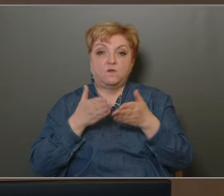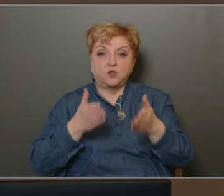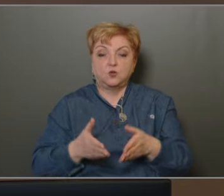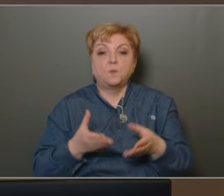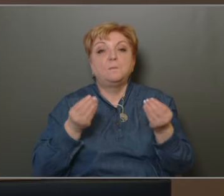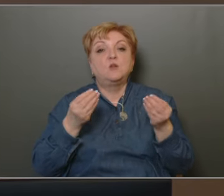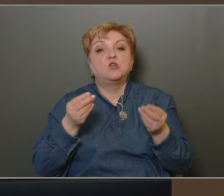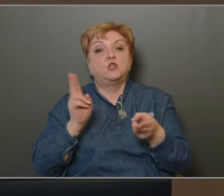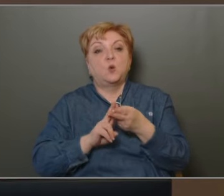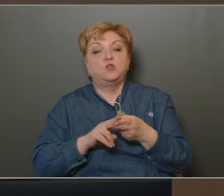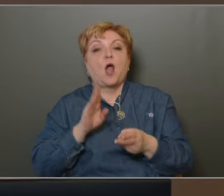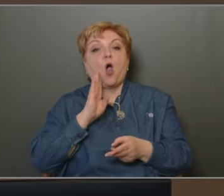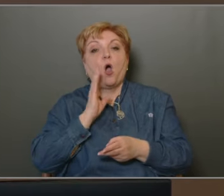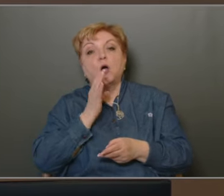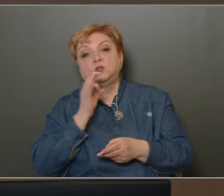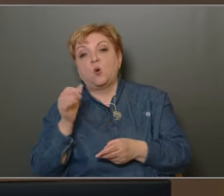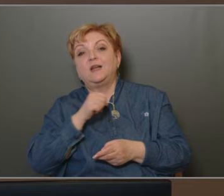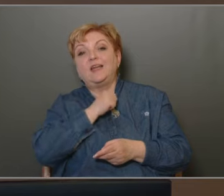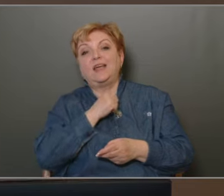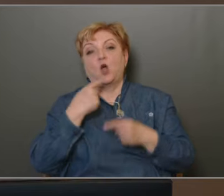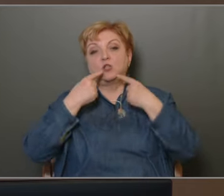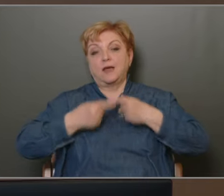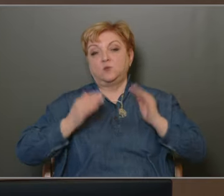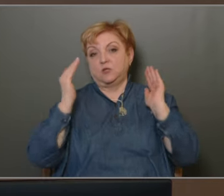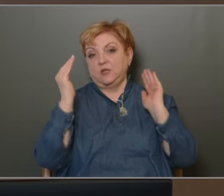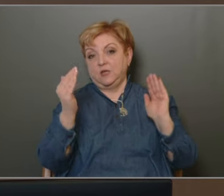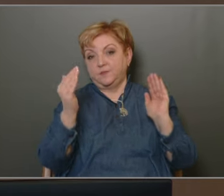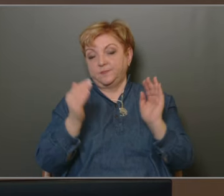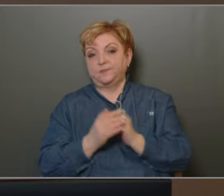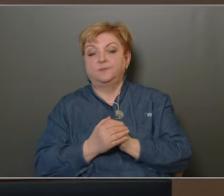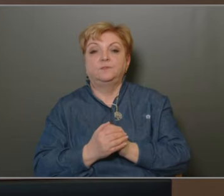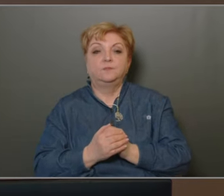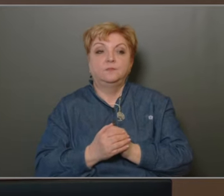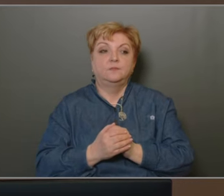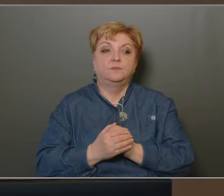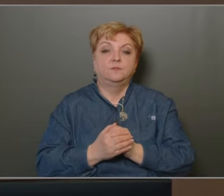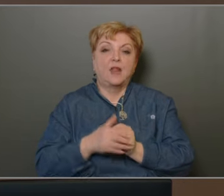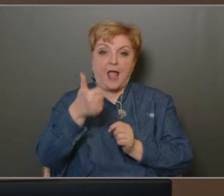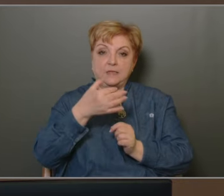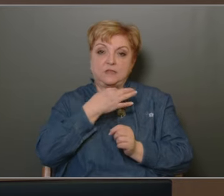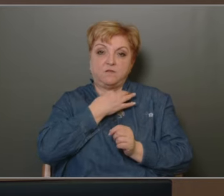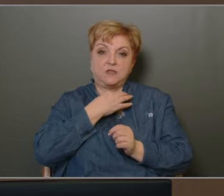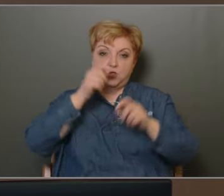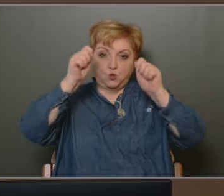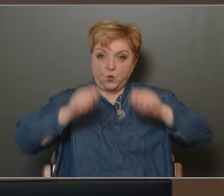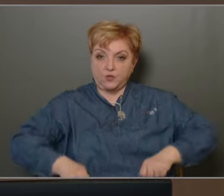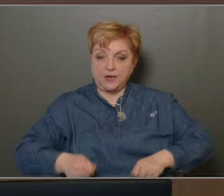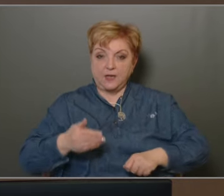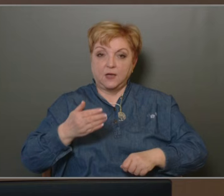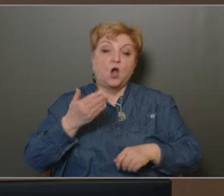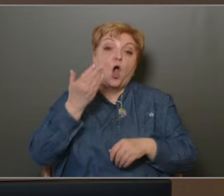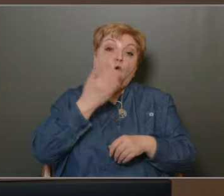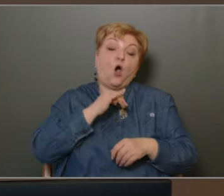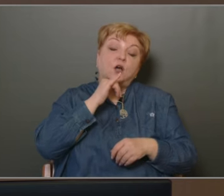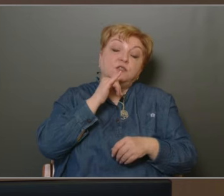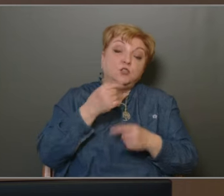többségkel az A-tól a G határozati javaslatig. Ebből egy szavazással döntenénk, hogyha nincs